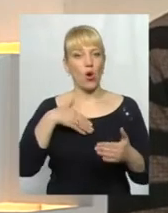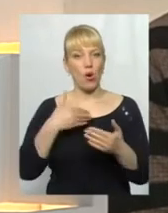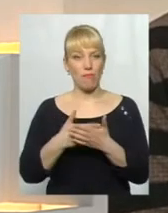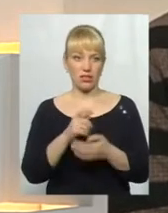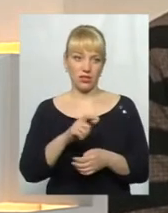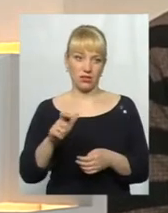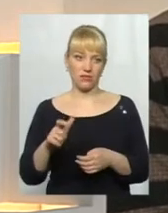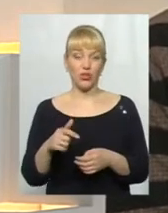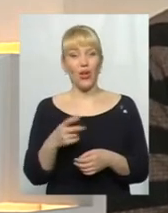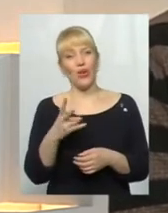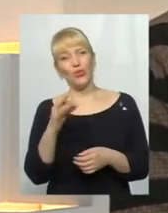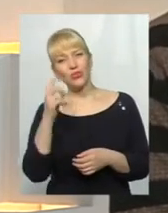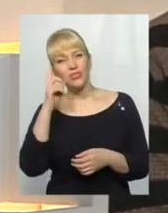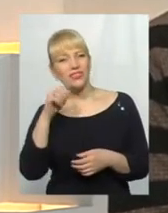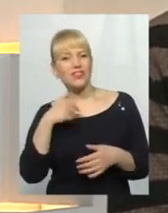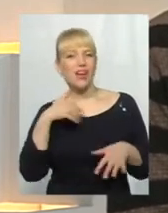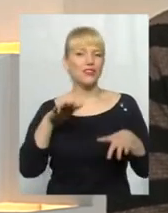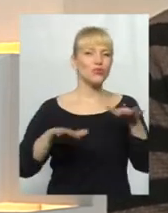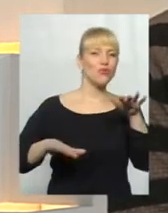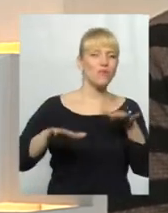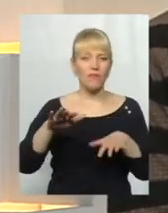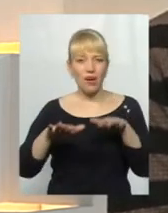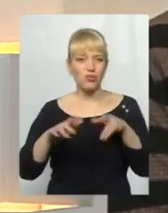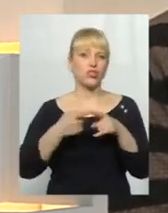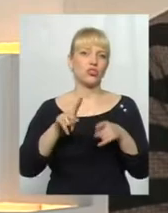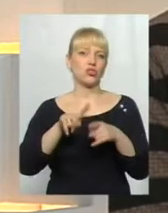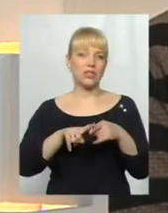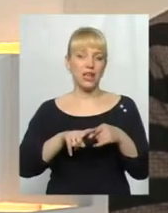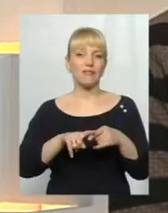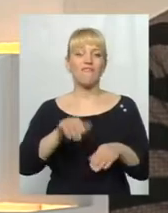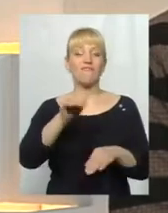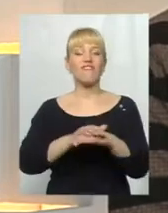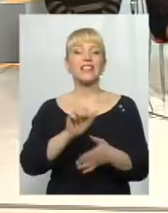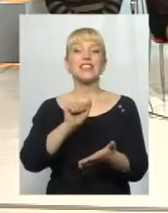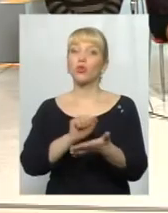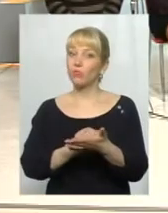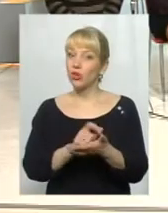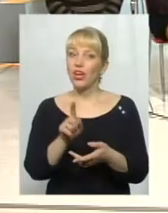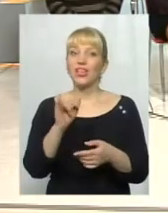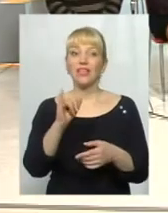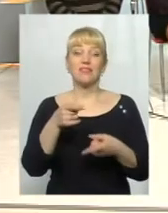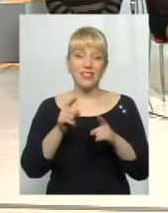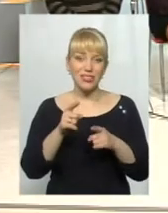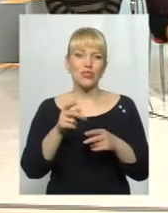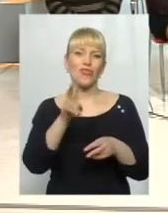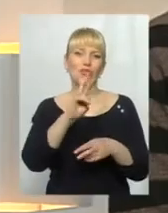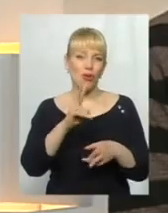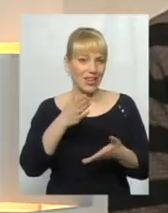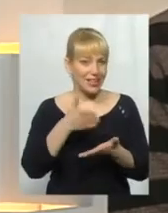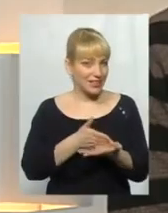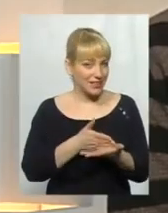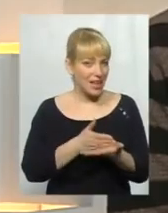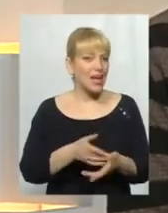ну, ви знаєте, я дуже сумніваю, що це тиск, тому що факт дійсно задокументований, і дійсно долари є, і дійсно